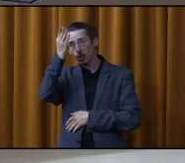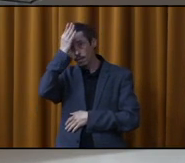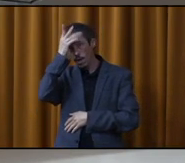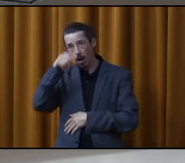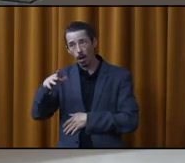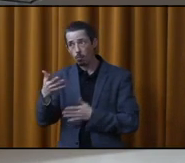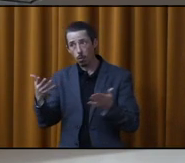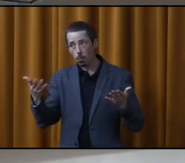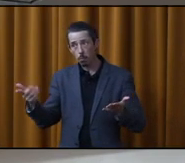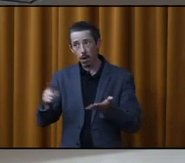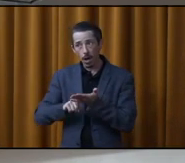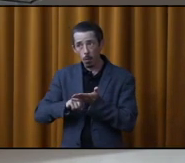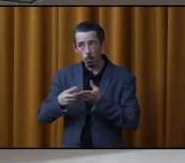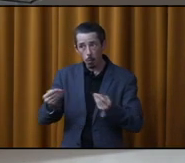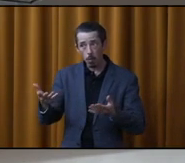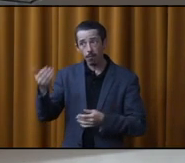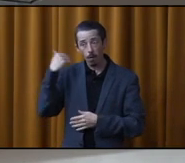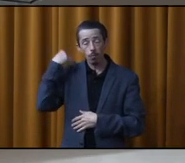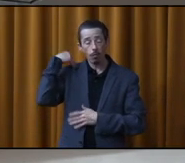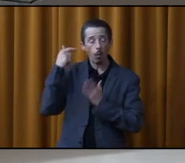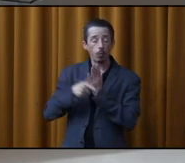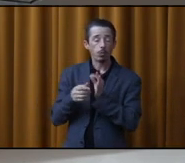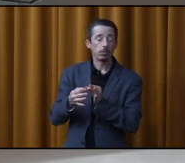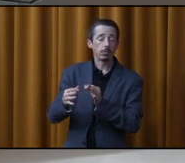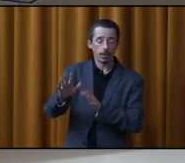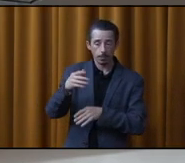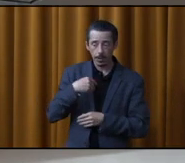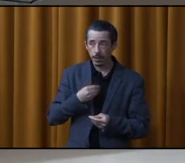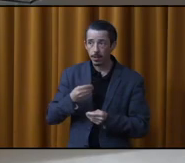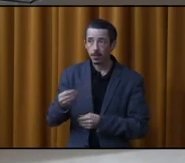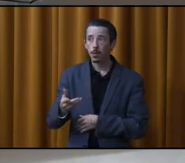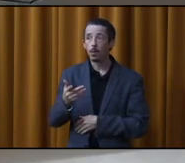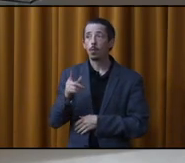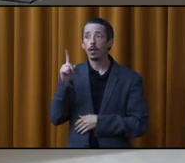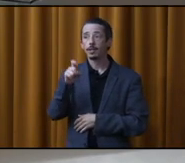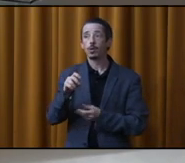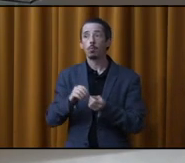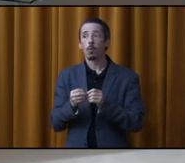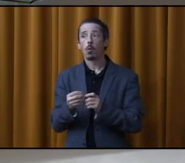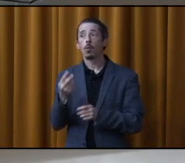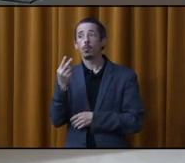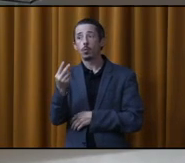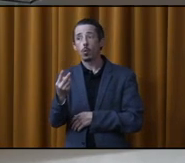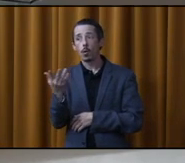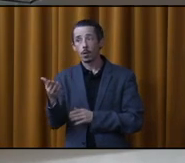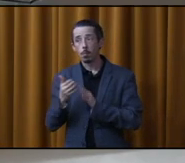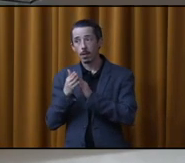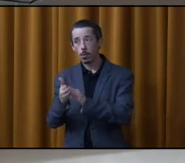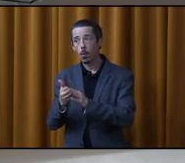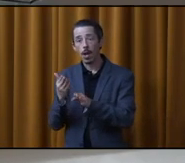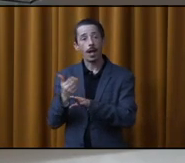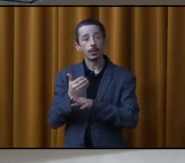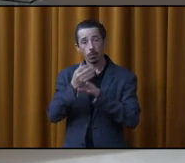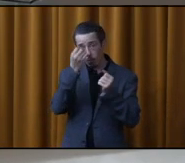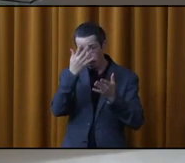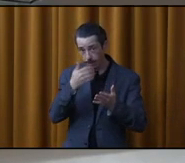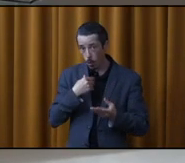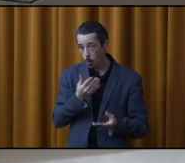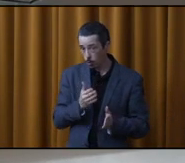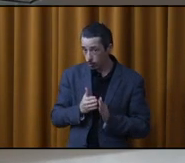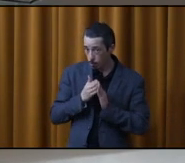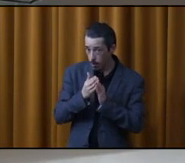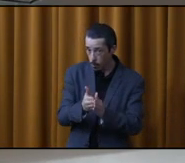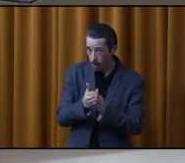ne même pas si c'était encore réglé, mais c'est un autre dossier que je vais m'occuper. C'était ma question numéro 2 de quand, puis je demande par l'accès à l'information. J'en avais une demande, mais